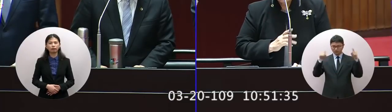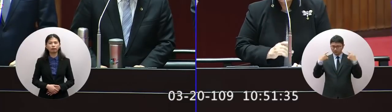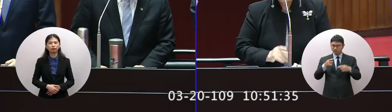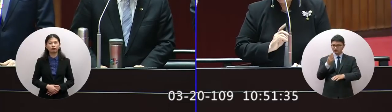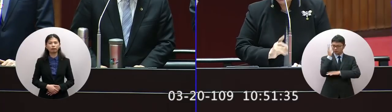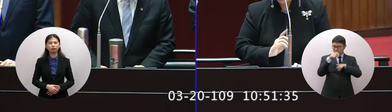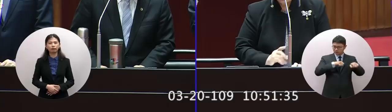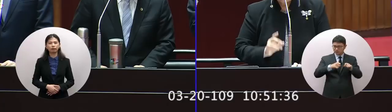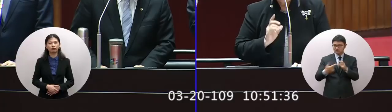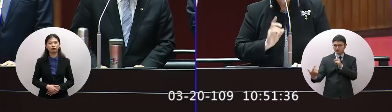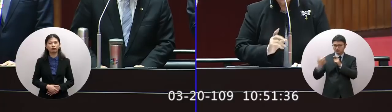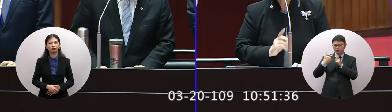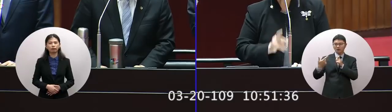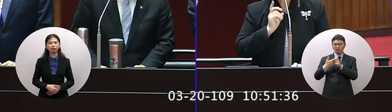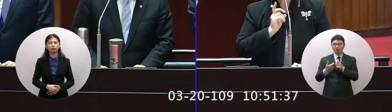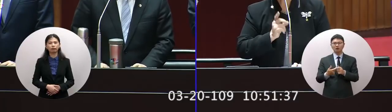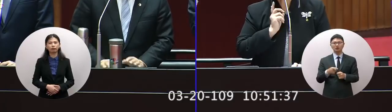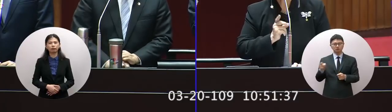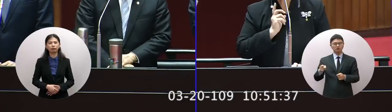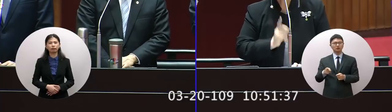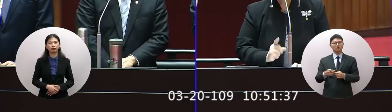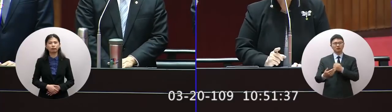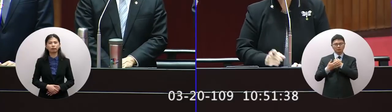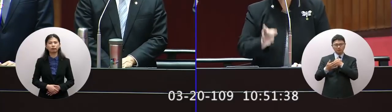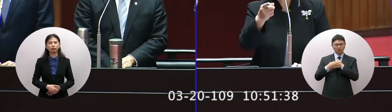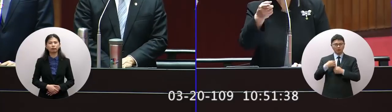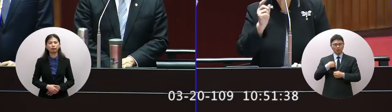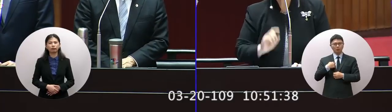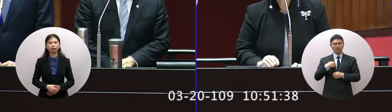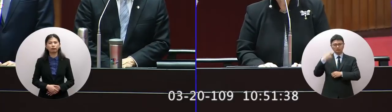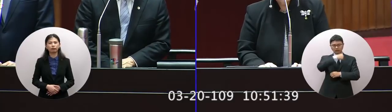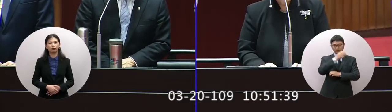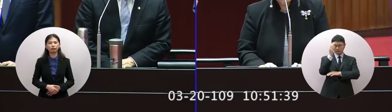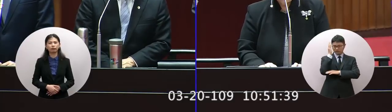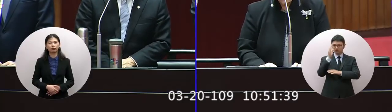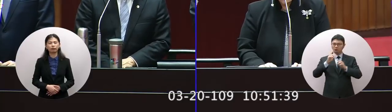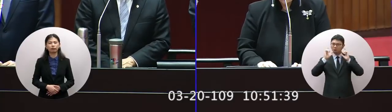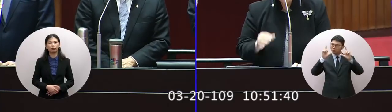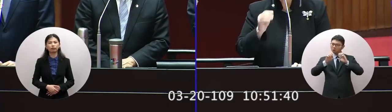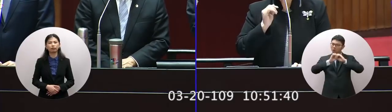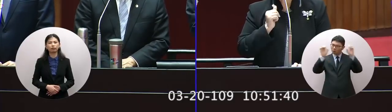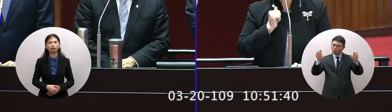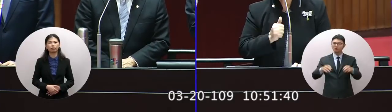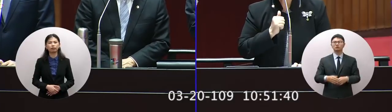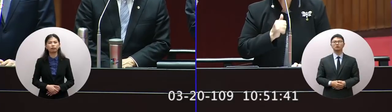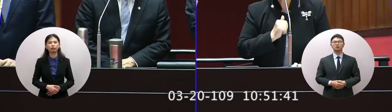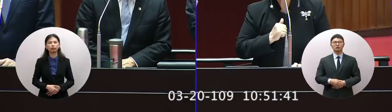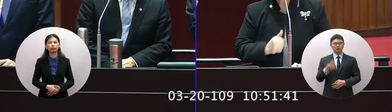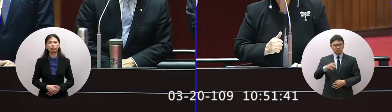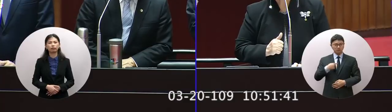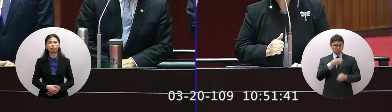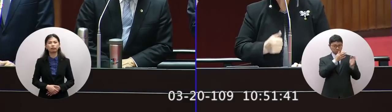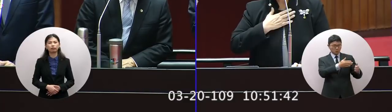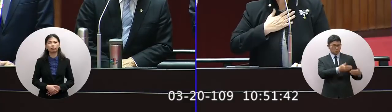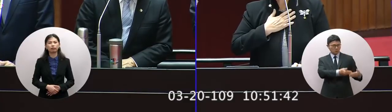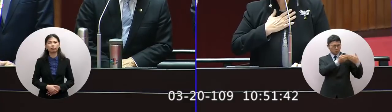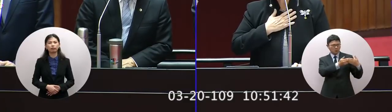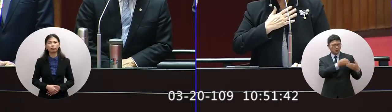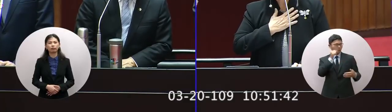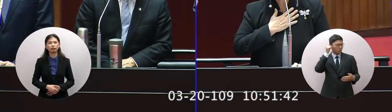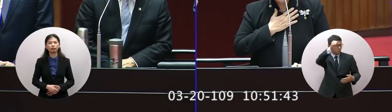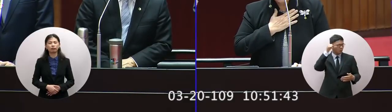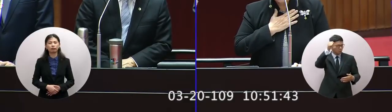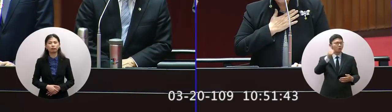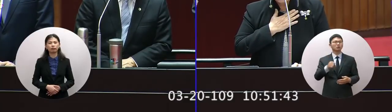合政府的政策在世界各地的行動都是聲援政府這外交部你們應該知道甚至我們抗議中共的打壓這也